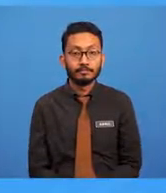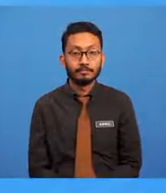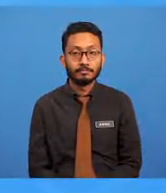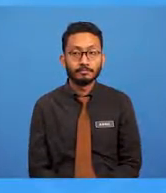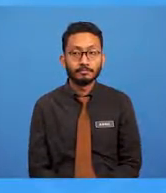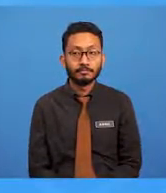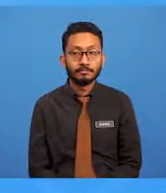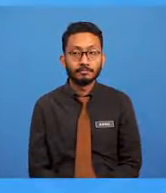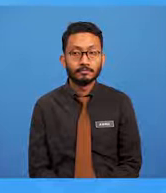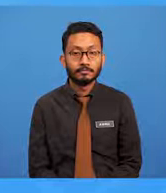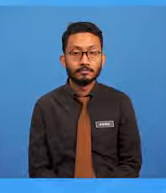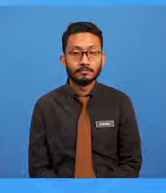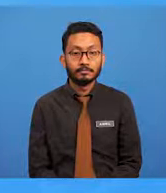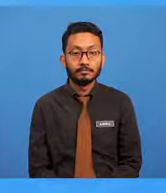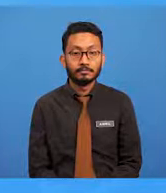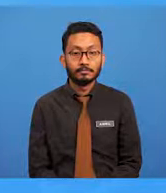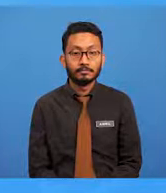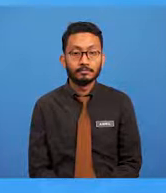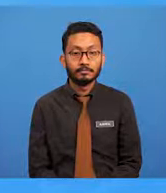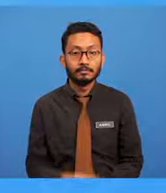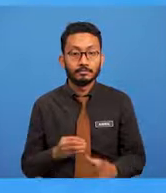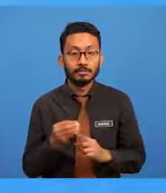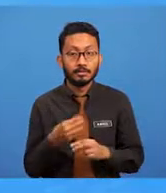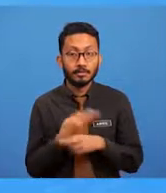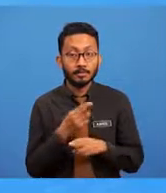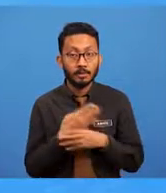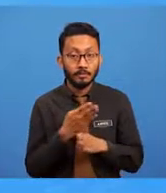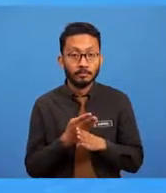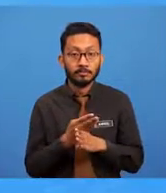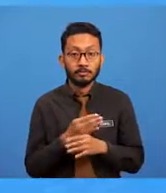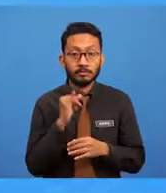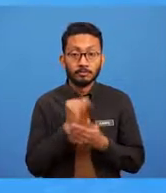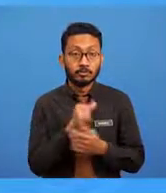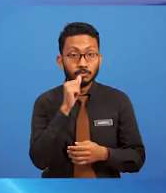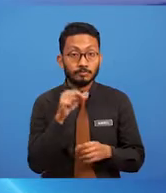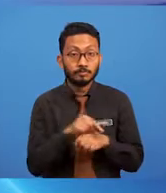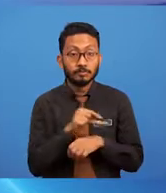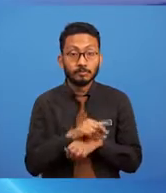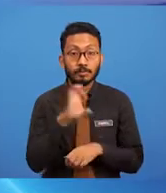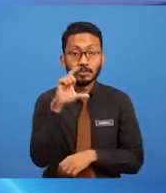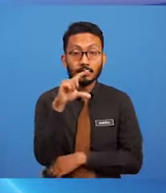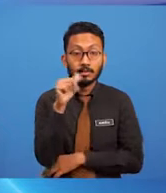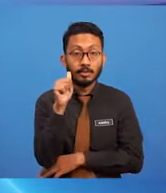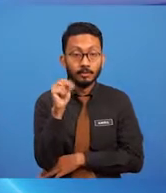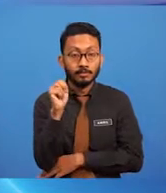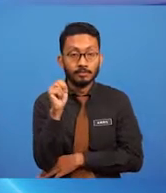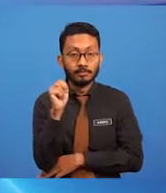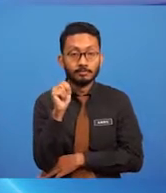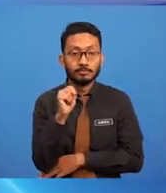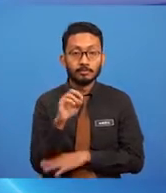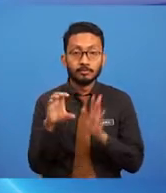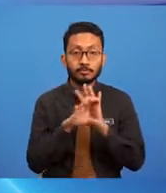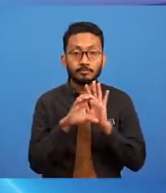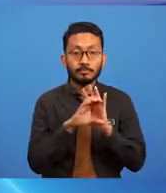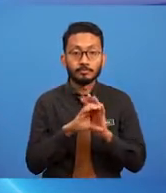Antara reka bentuk yang sering menggunakan konsep warna ini adalah reka bentuk untuk jam